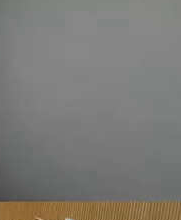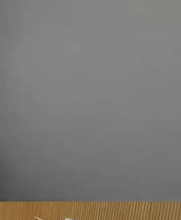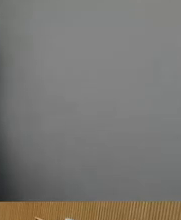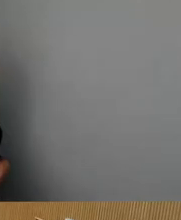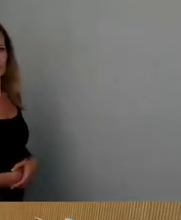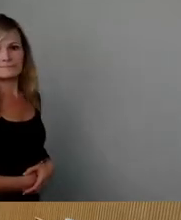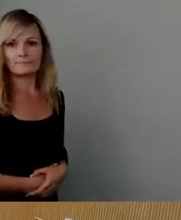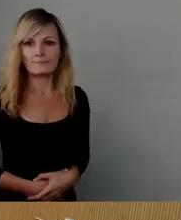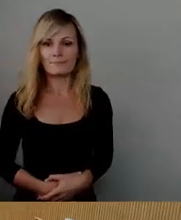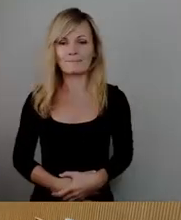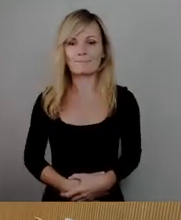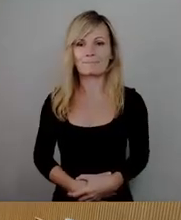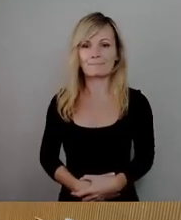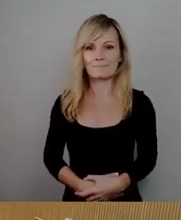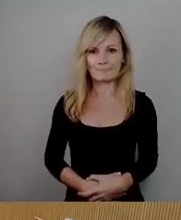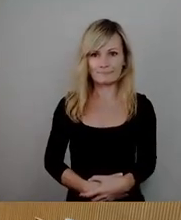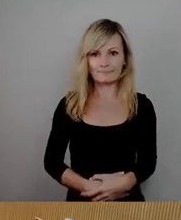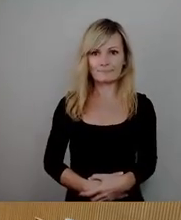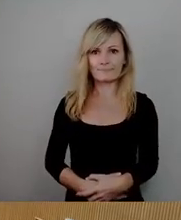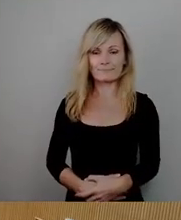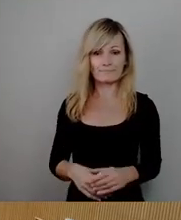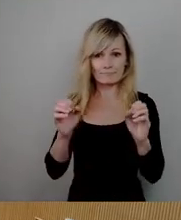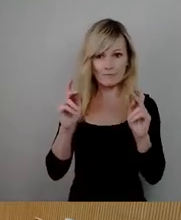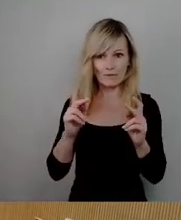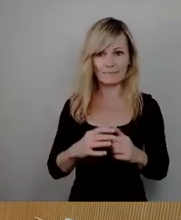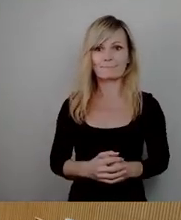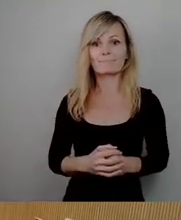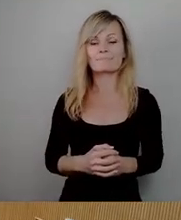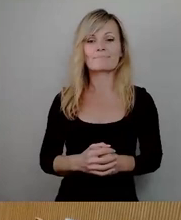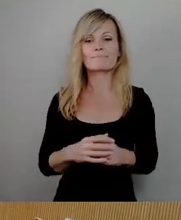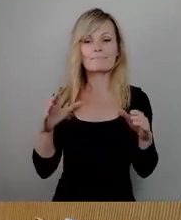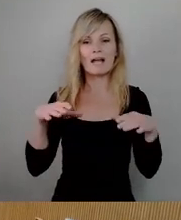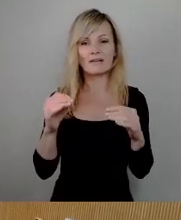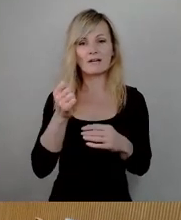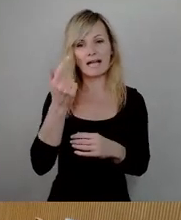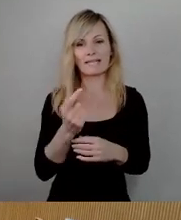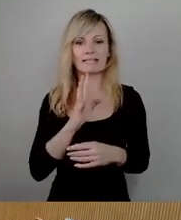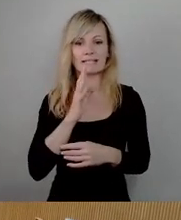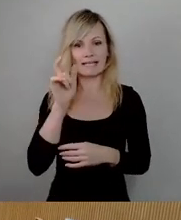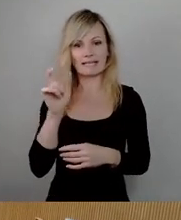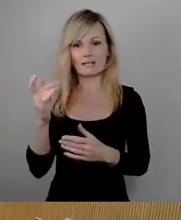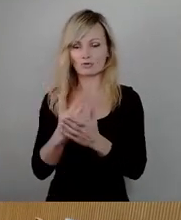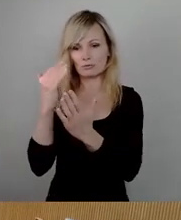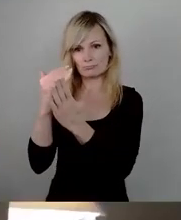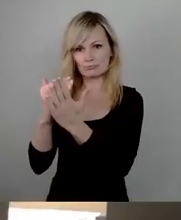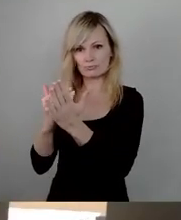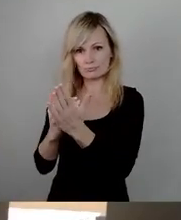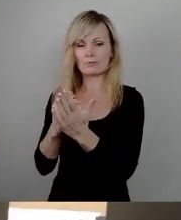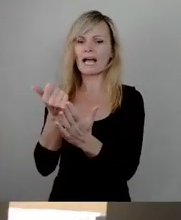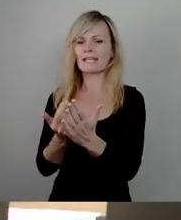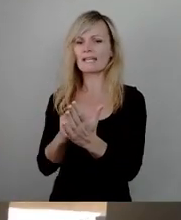dann steigen wir mal ein. Es sind einige Redner gemeldet, die auf jeden Fall reden, einige bei Bedarf. Wir würden